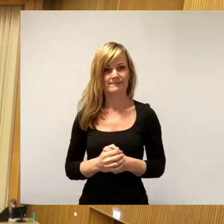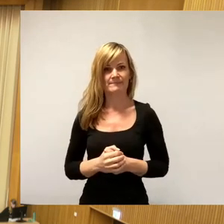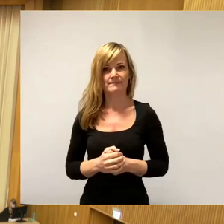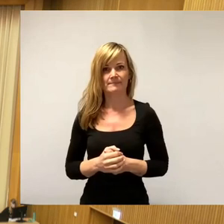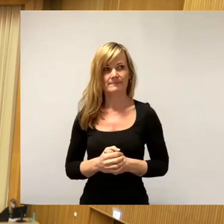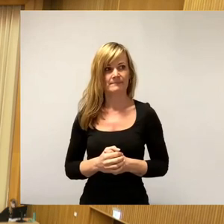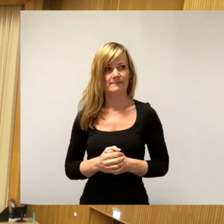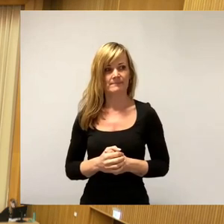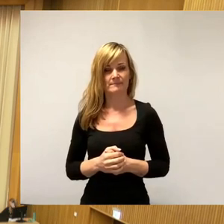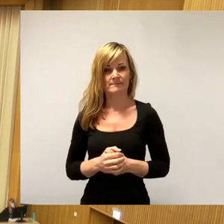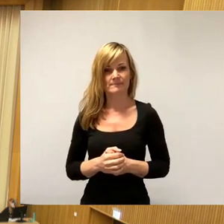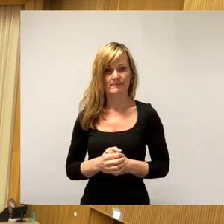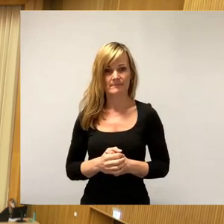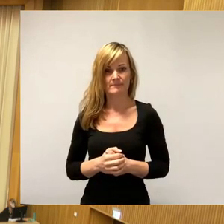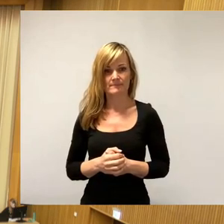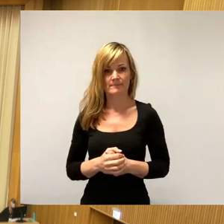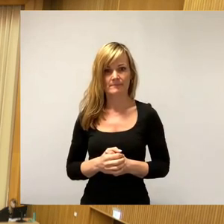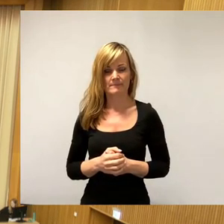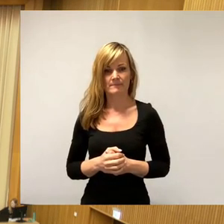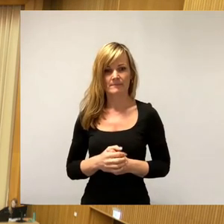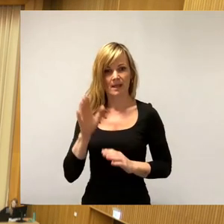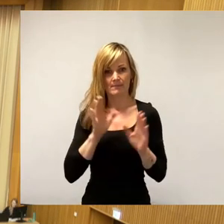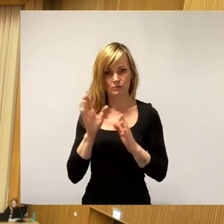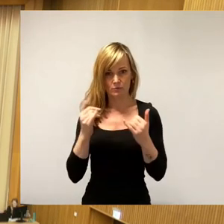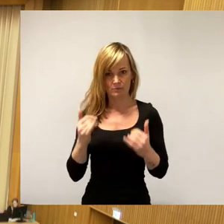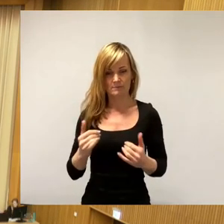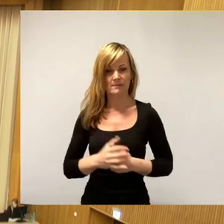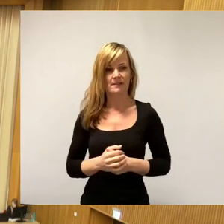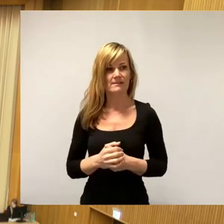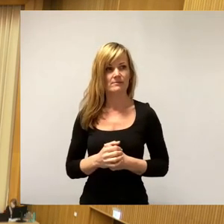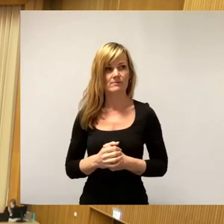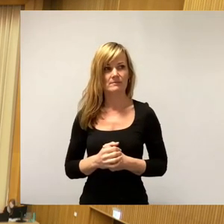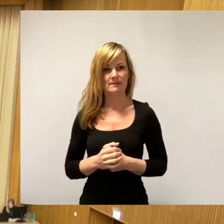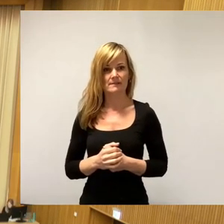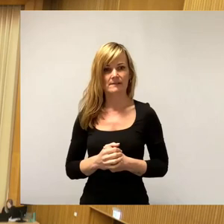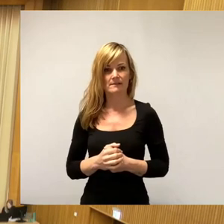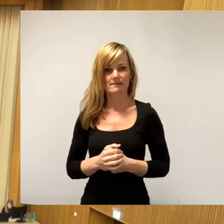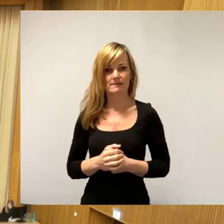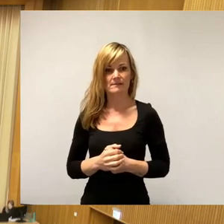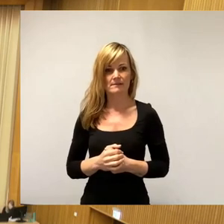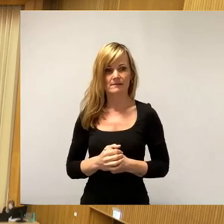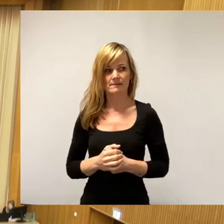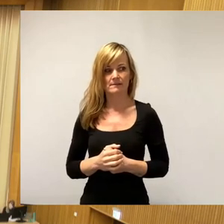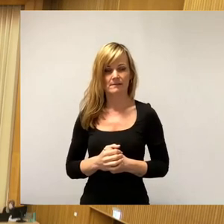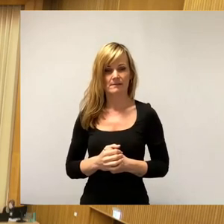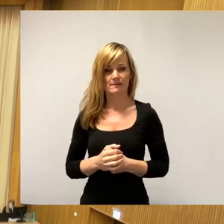kommen wir zur Abstimmung. Und da haben wir gesagt, wir wollen alle Punkte einzeln des federführenden